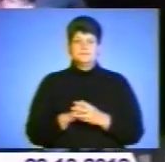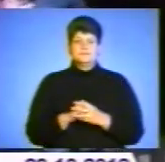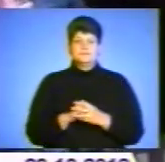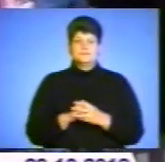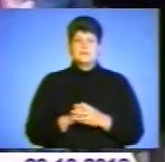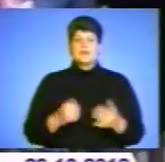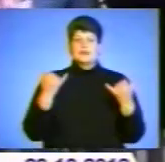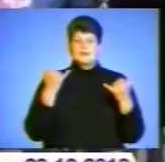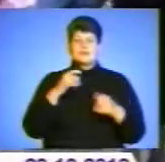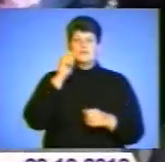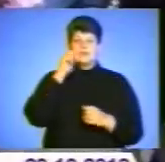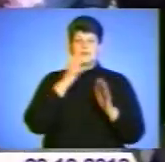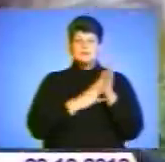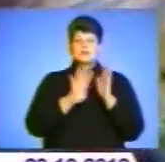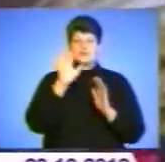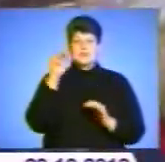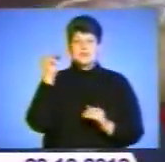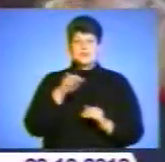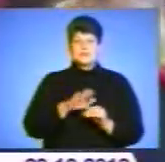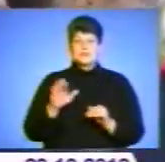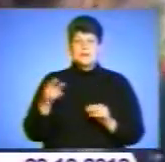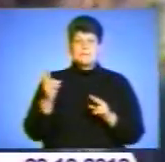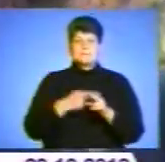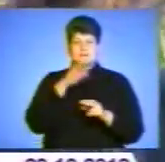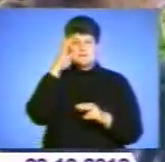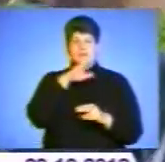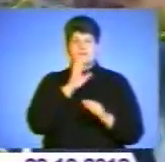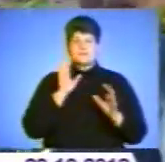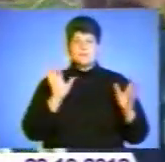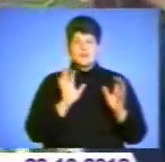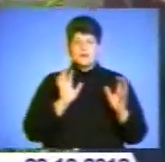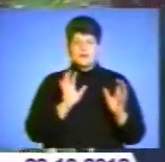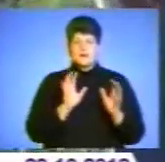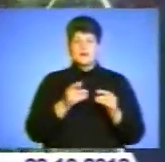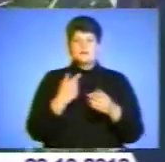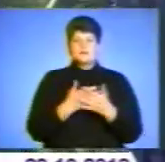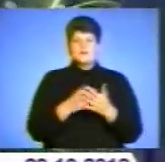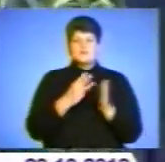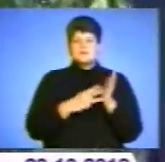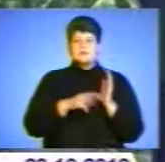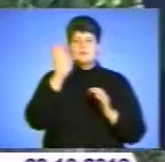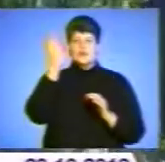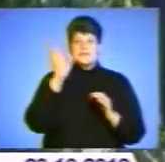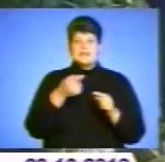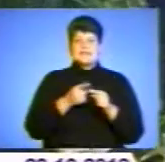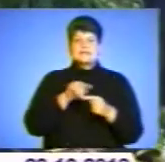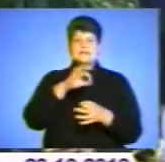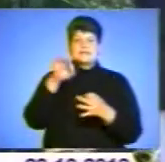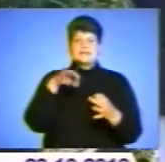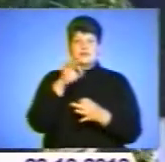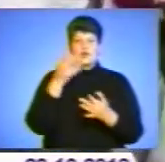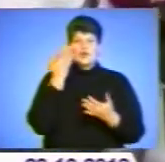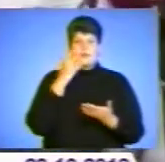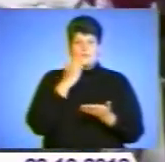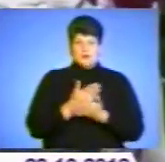Нині в Україні 95 тисяч дітей позбавлених батьківського опікування. Причому 80% з них є сиротами заживих батьків.